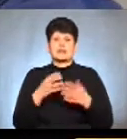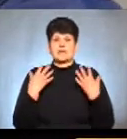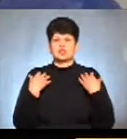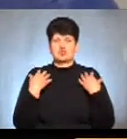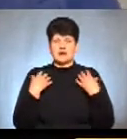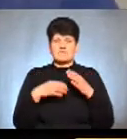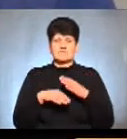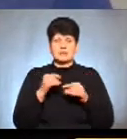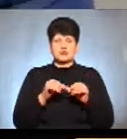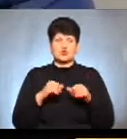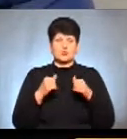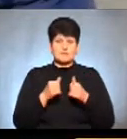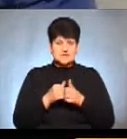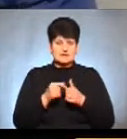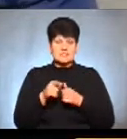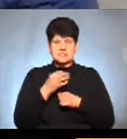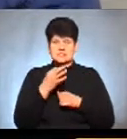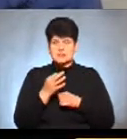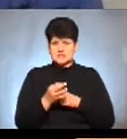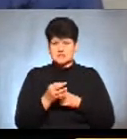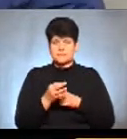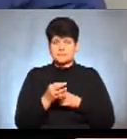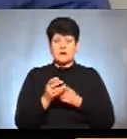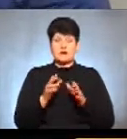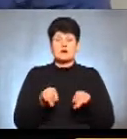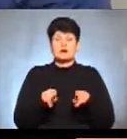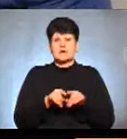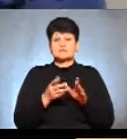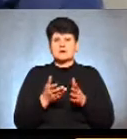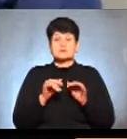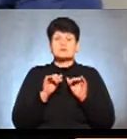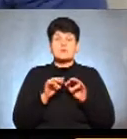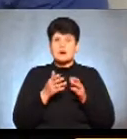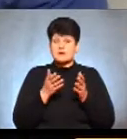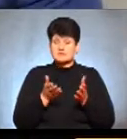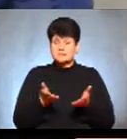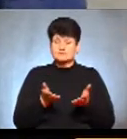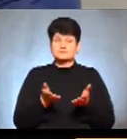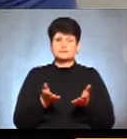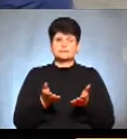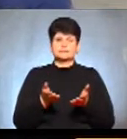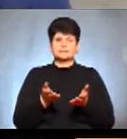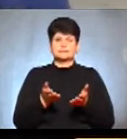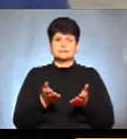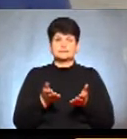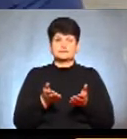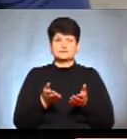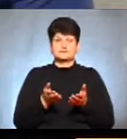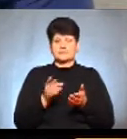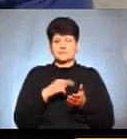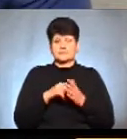виборчої комісії. Він сказав, ну раз така справа, в грозполком.